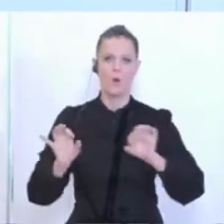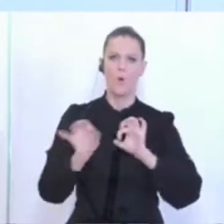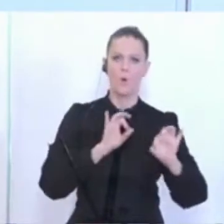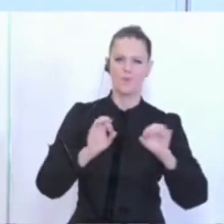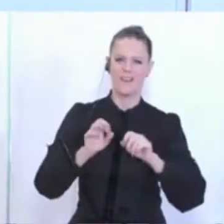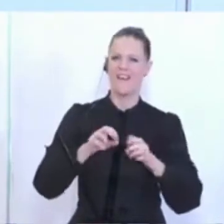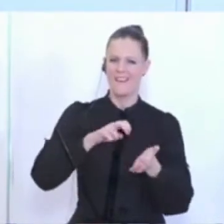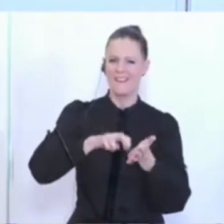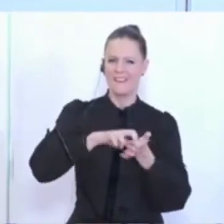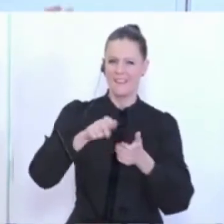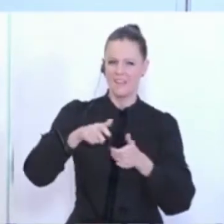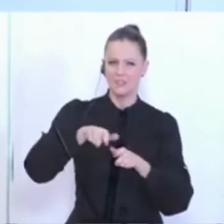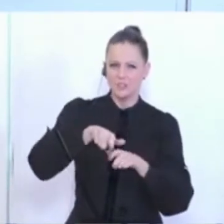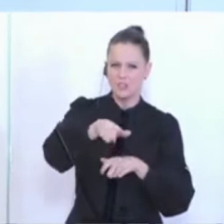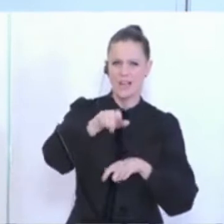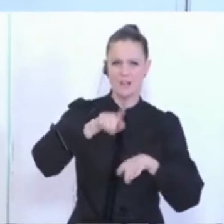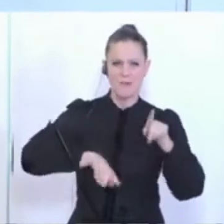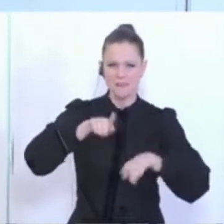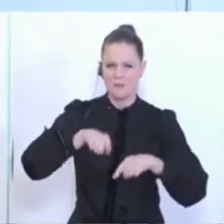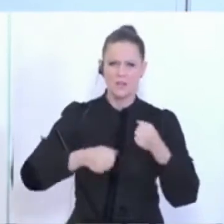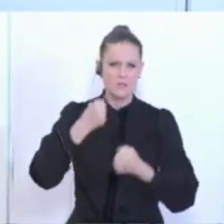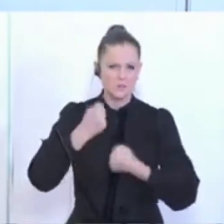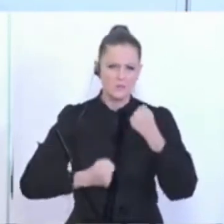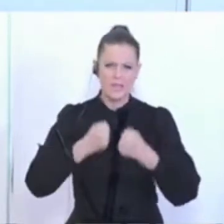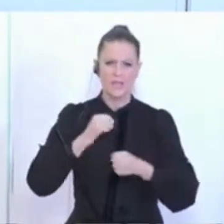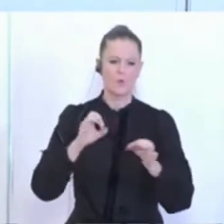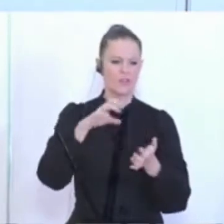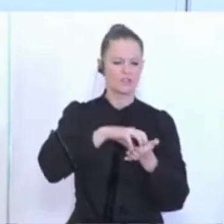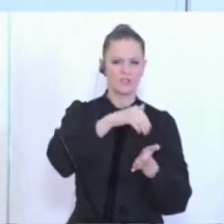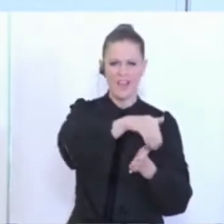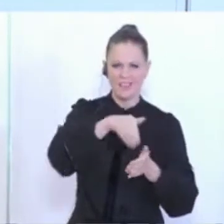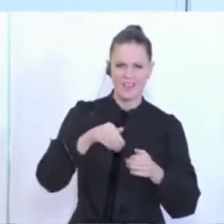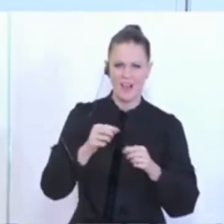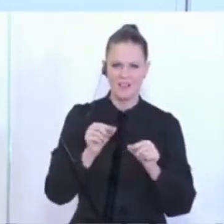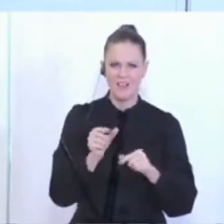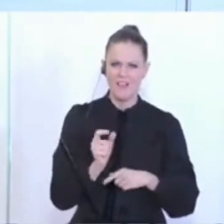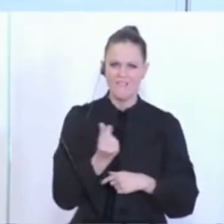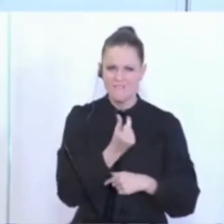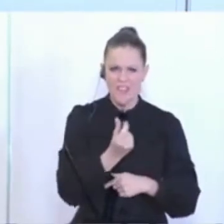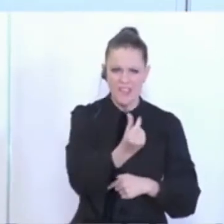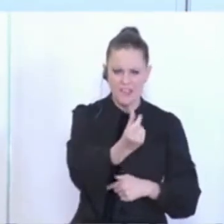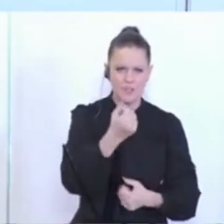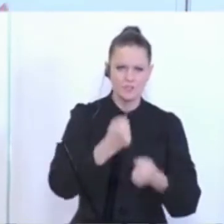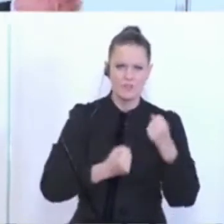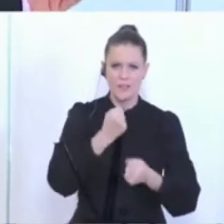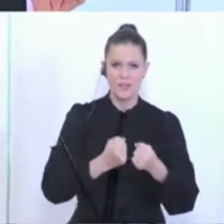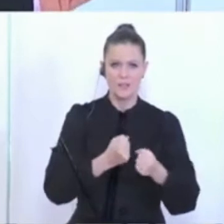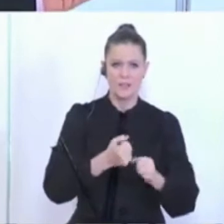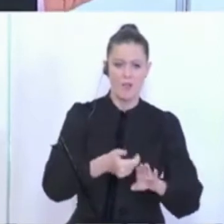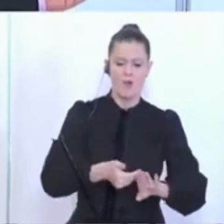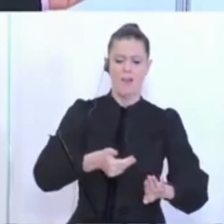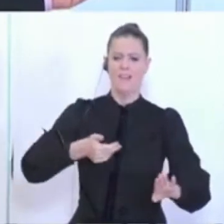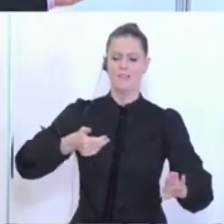schwierig oder auch auf Wegen am Stadtrand, dass sie einen anderen überholen, rechtzeitig ausscheren auf